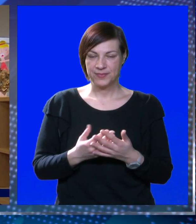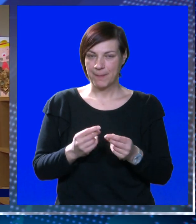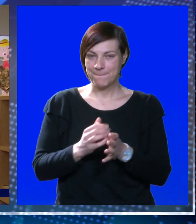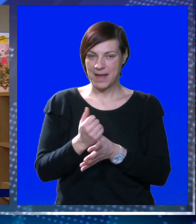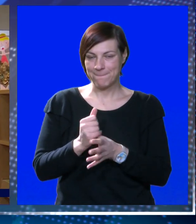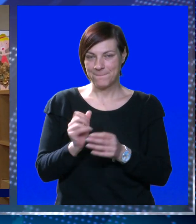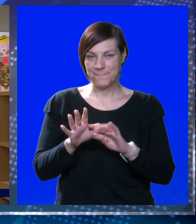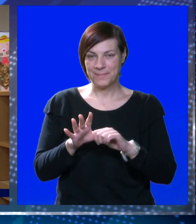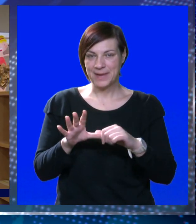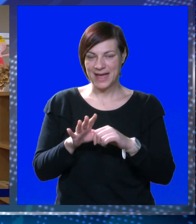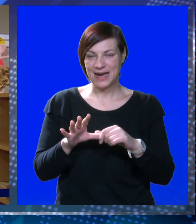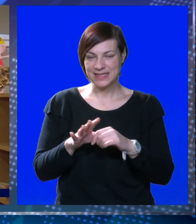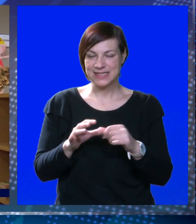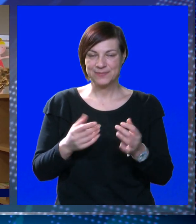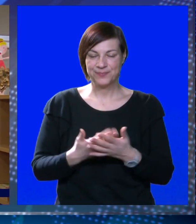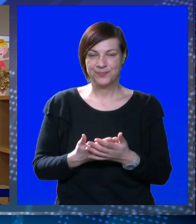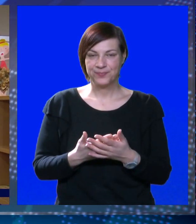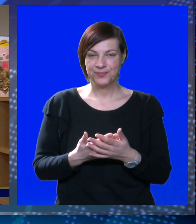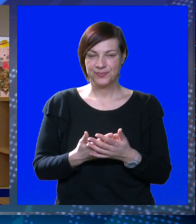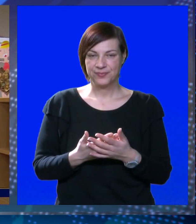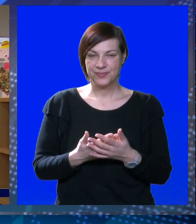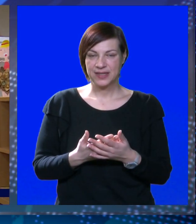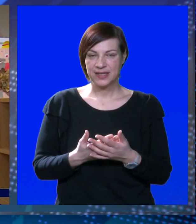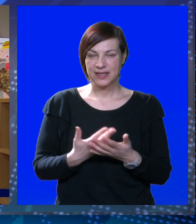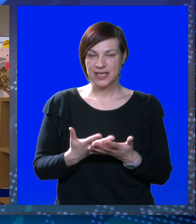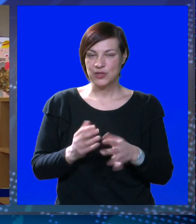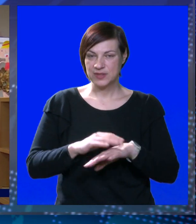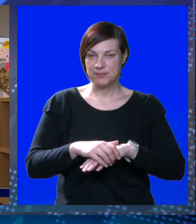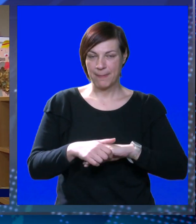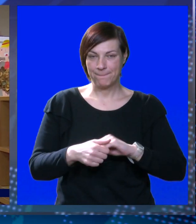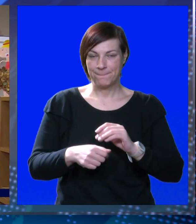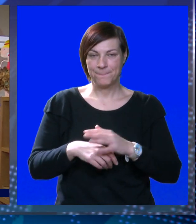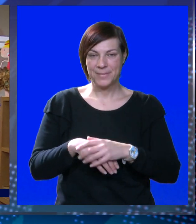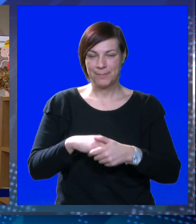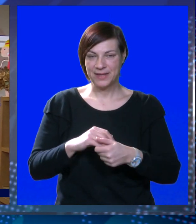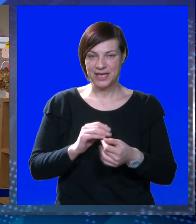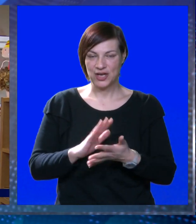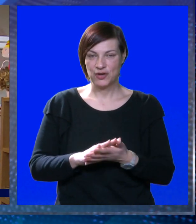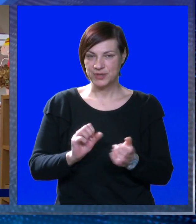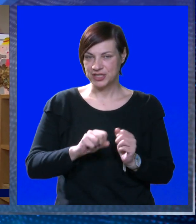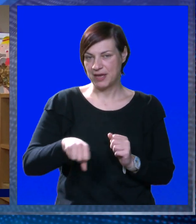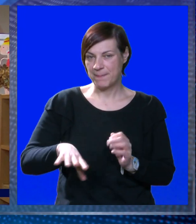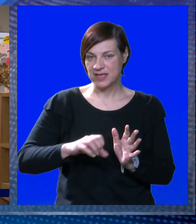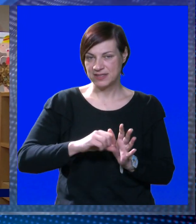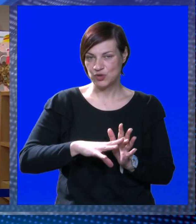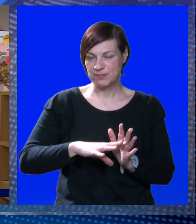palac i drugi, i uzmem papir, obvišen i bacim smeće.